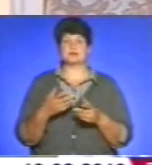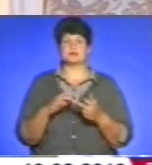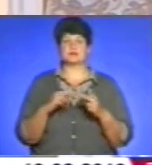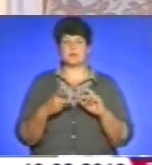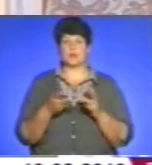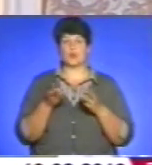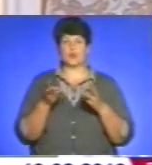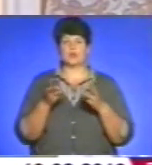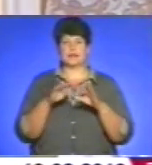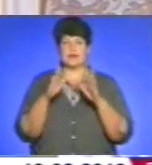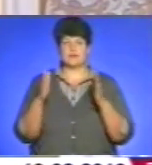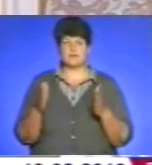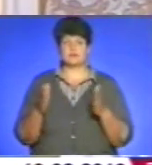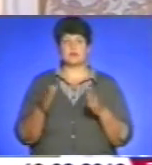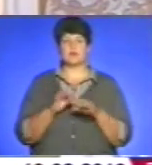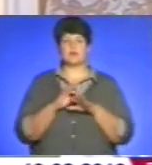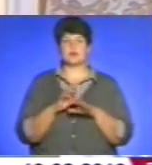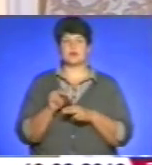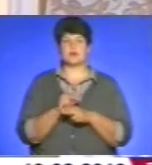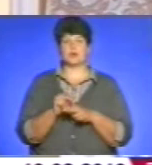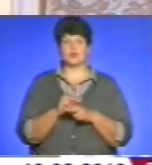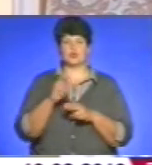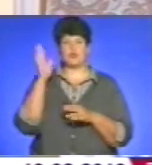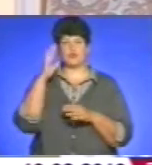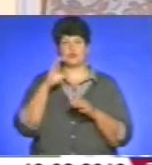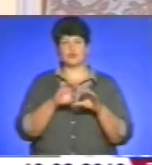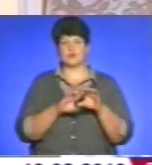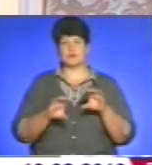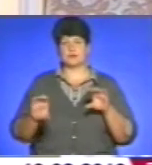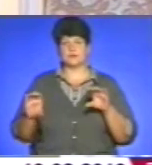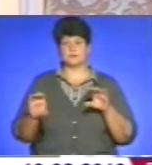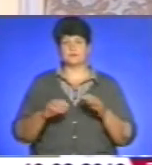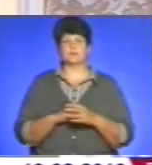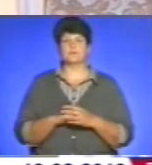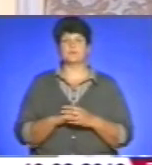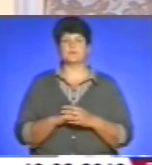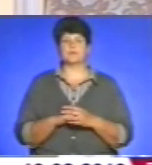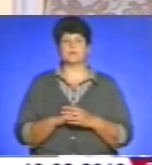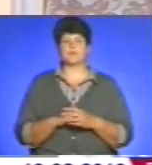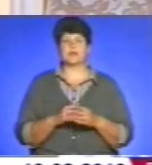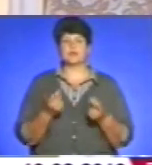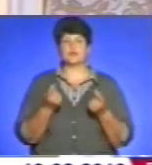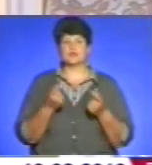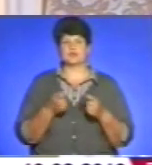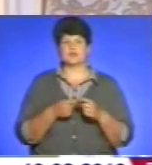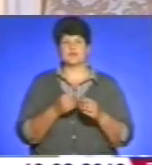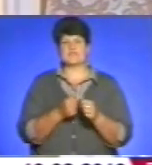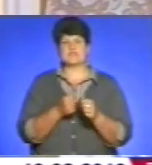котлів і проведенням ремонту водопровідно-каналізаційних мереж. Дещо відстає